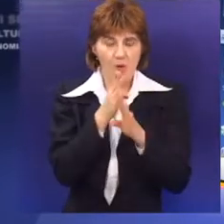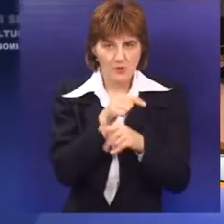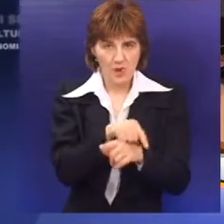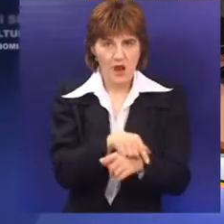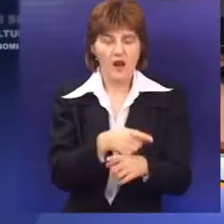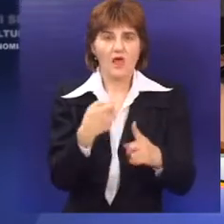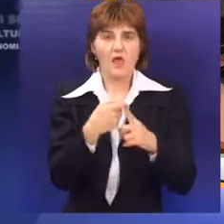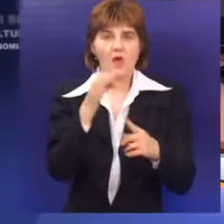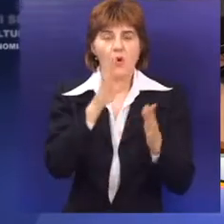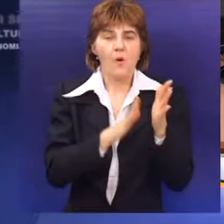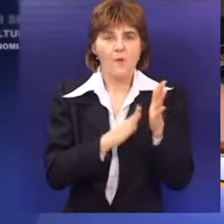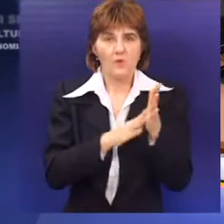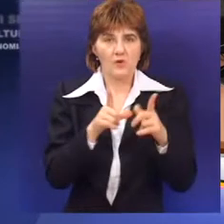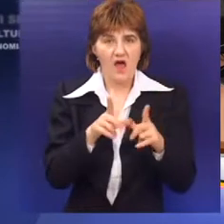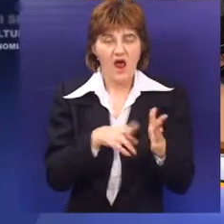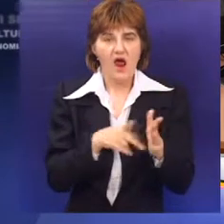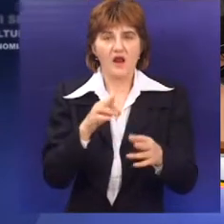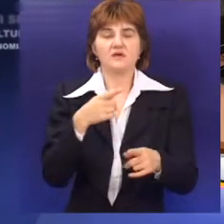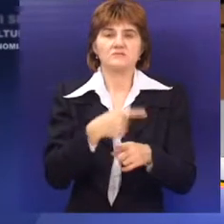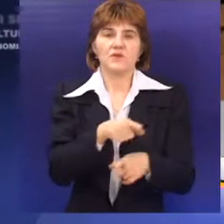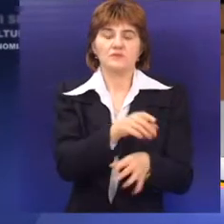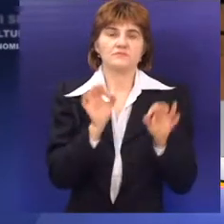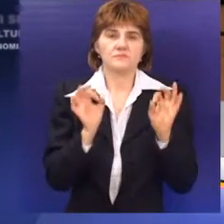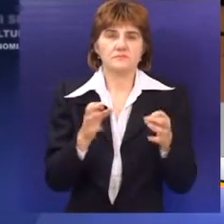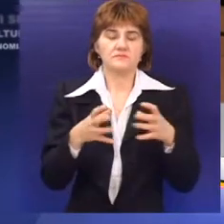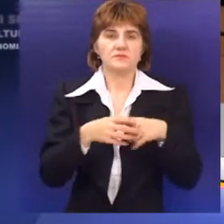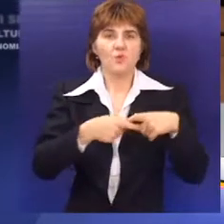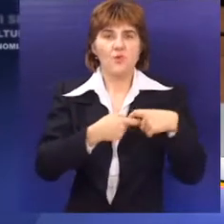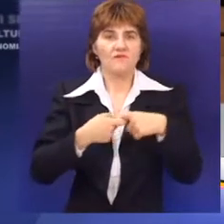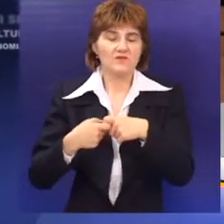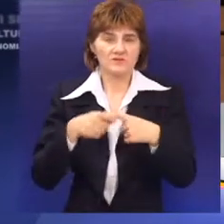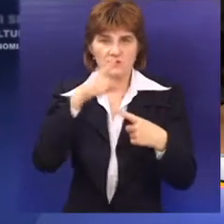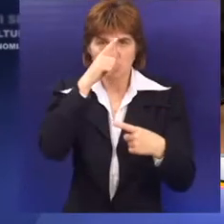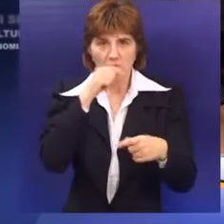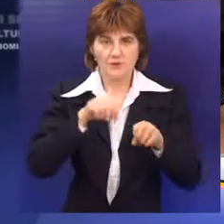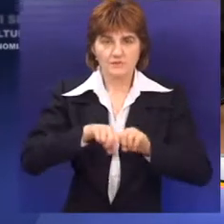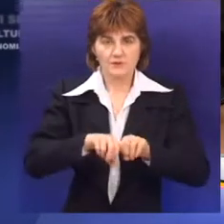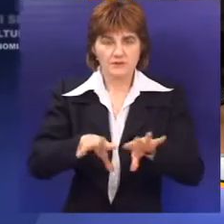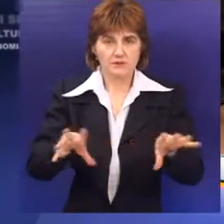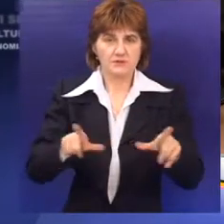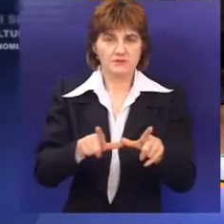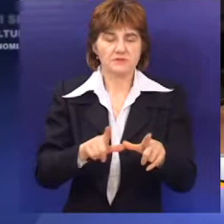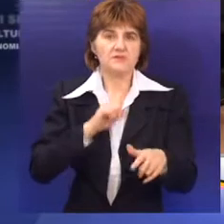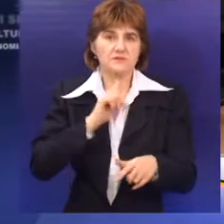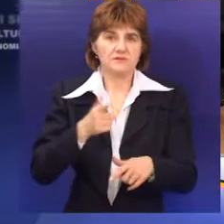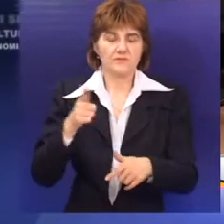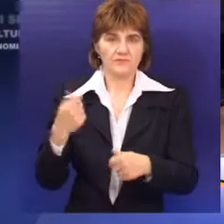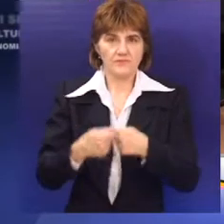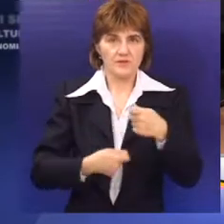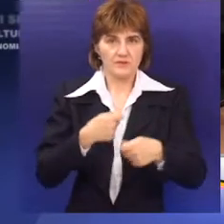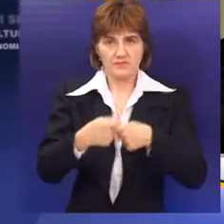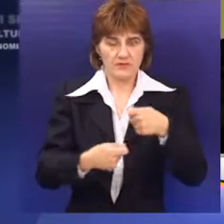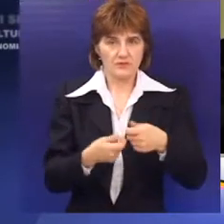predmeta se odnosio na komunalne probleme, odnosno probleme iz nadležnosti lokalne samouprave i upravo komunalne policije.